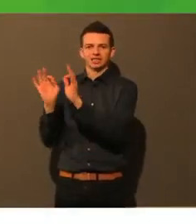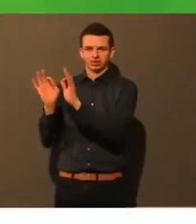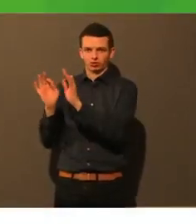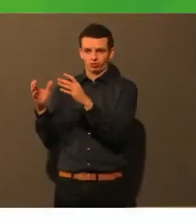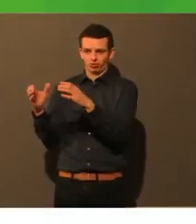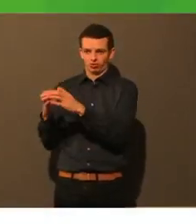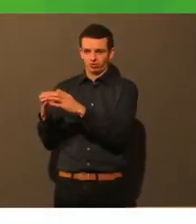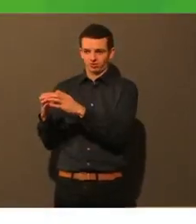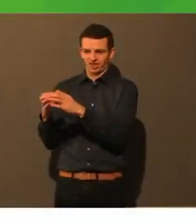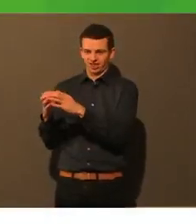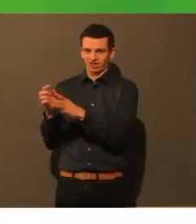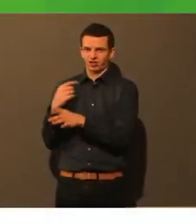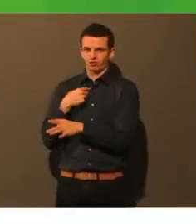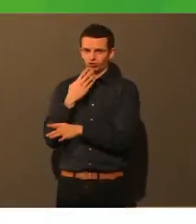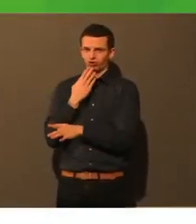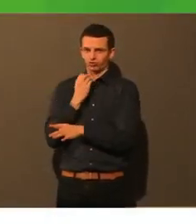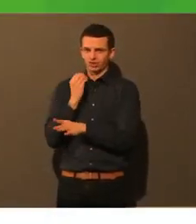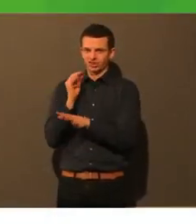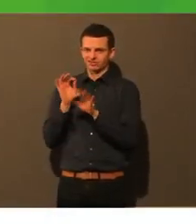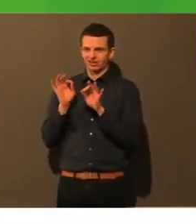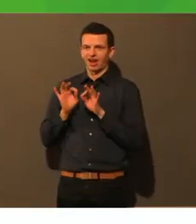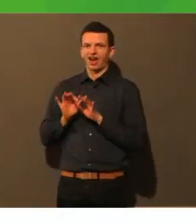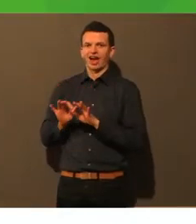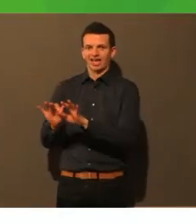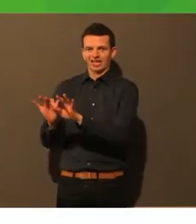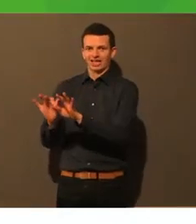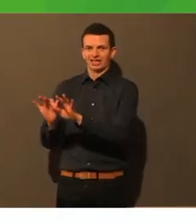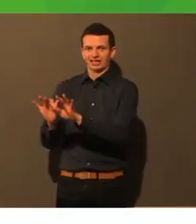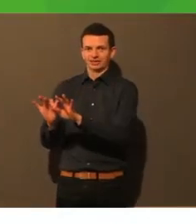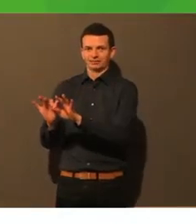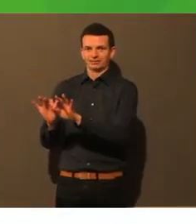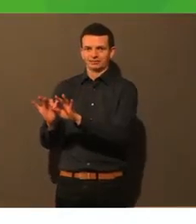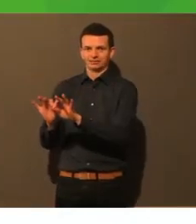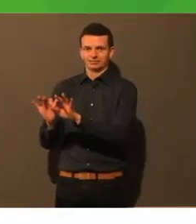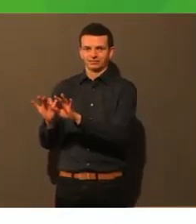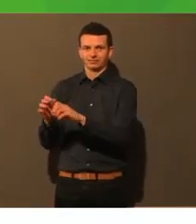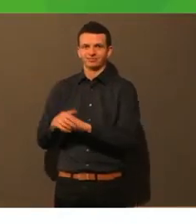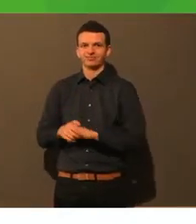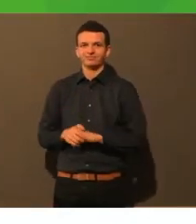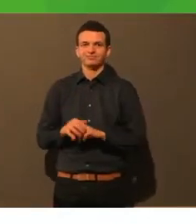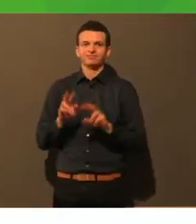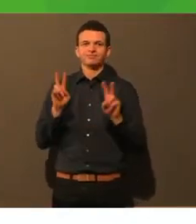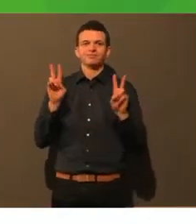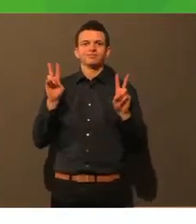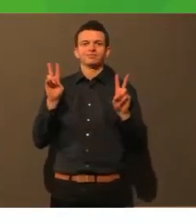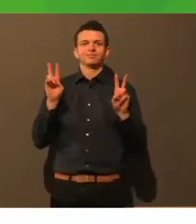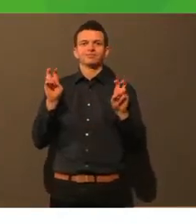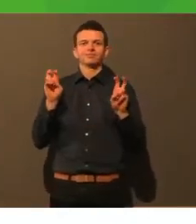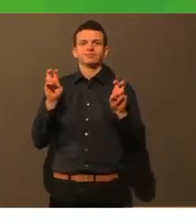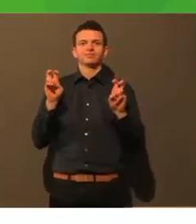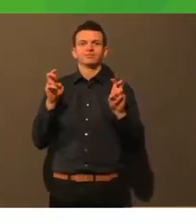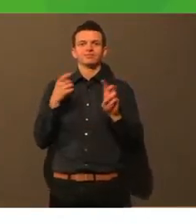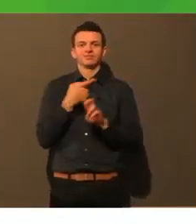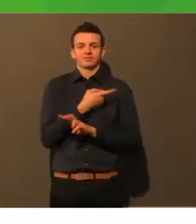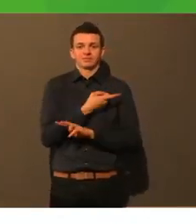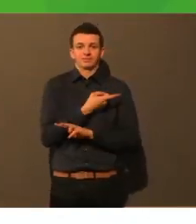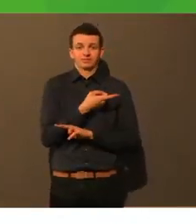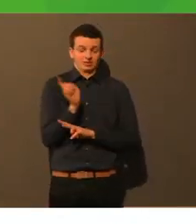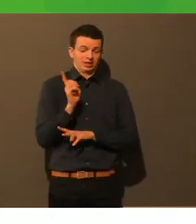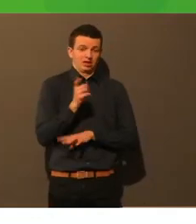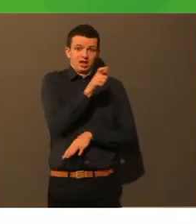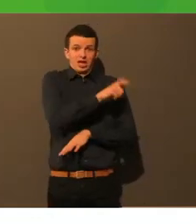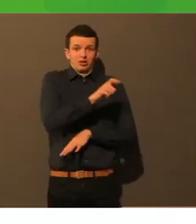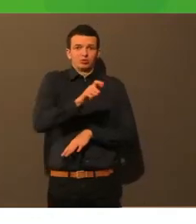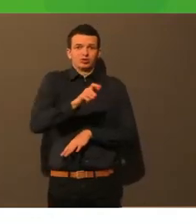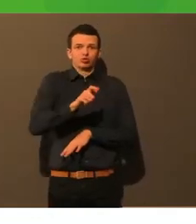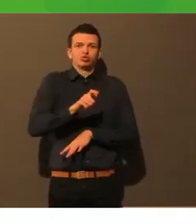einleiten. Die Lebenden verschließen den Toten die Augen und die Toten öffnen den Lebenden die Augen.